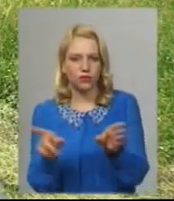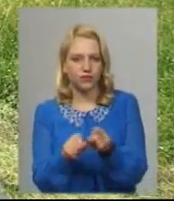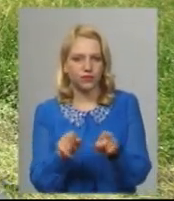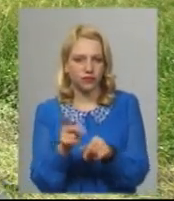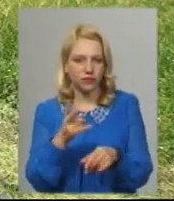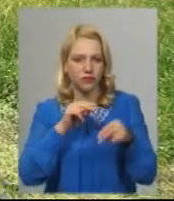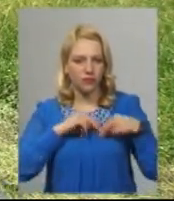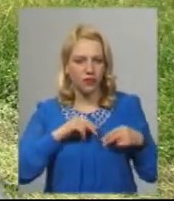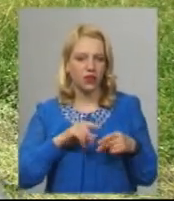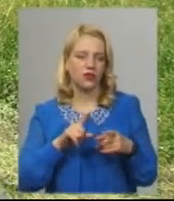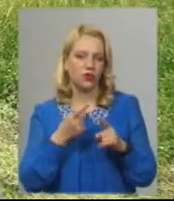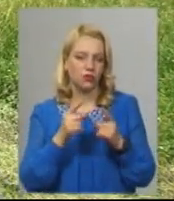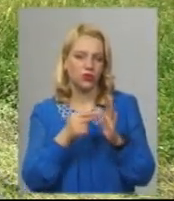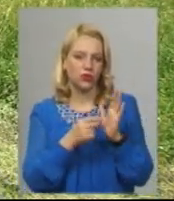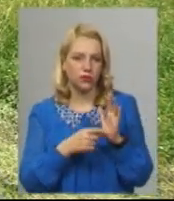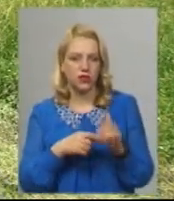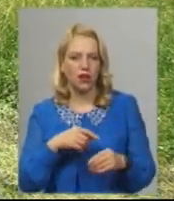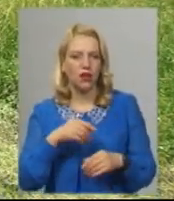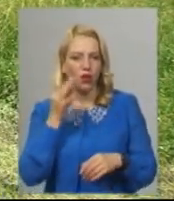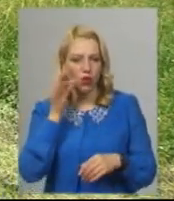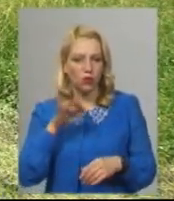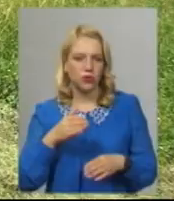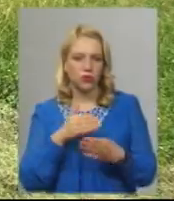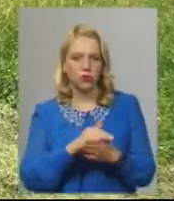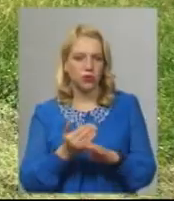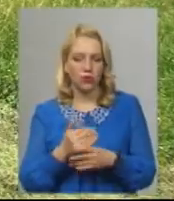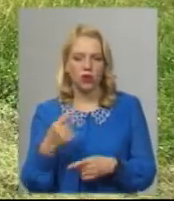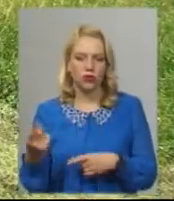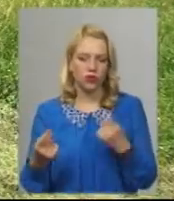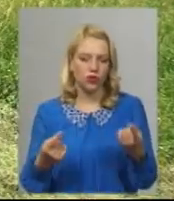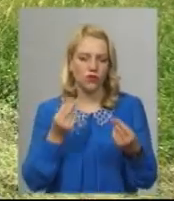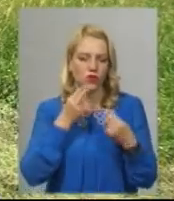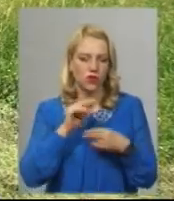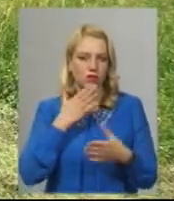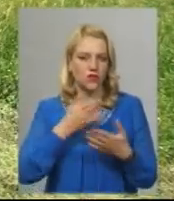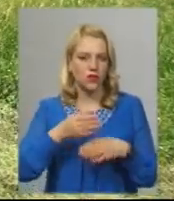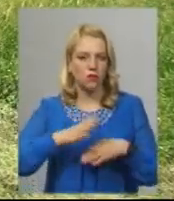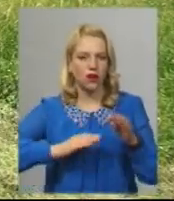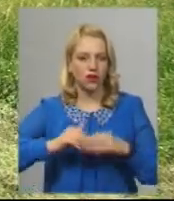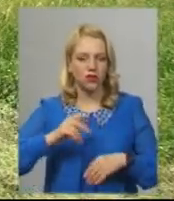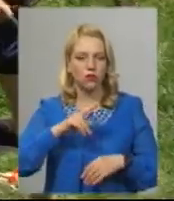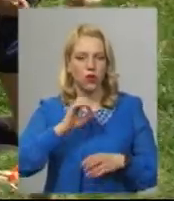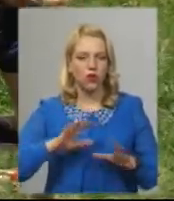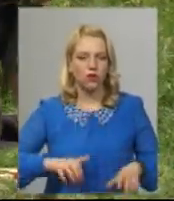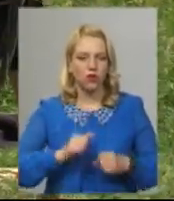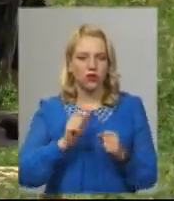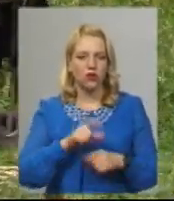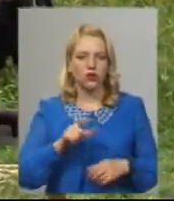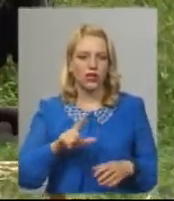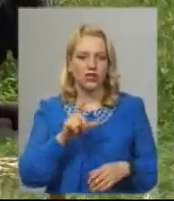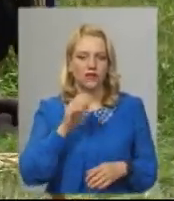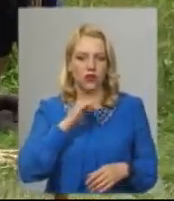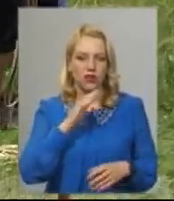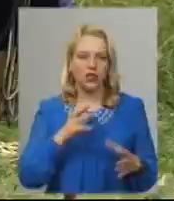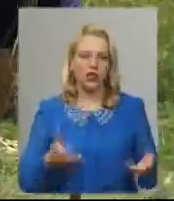ділимося опитом, і допомагаємо друг другу вдосконалювати свої практичні навички по рятуванні людей з води Рятувальник